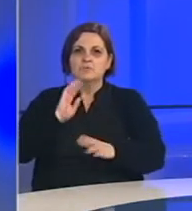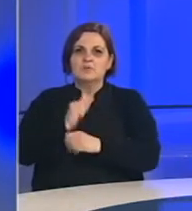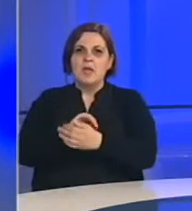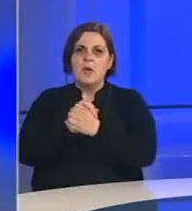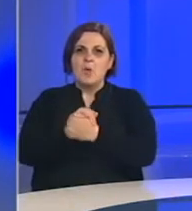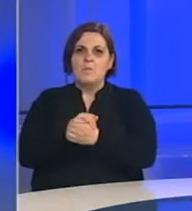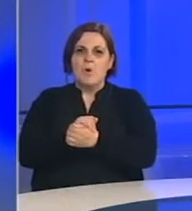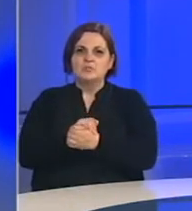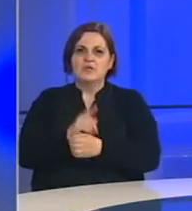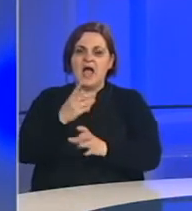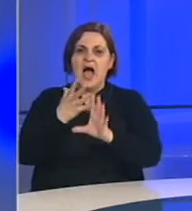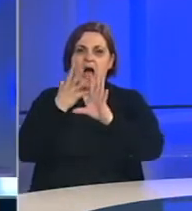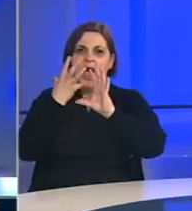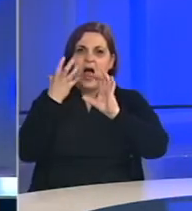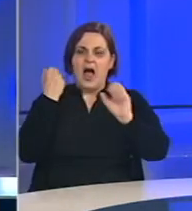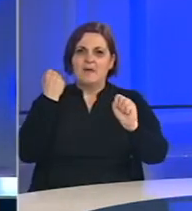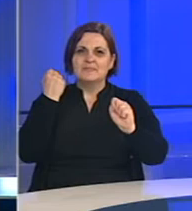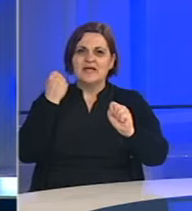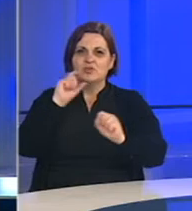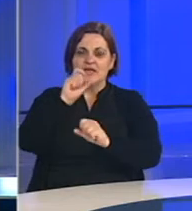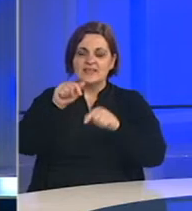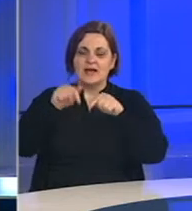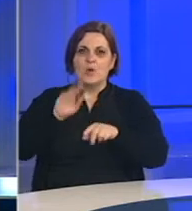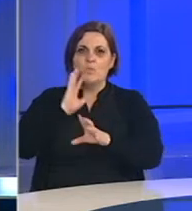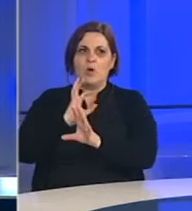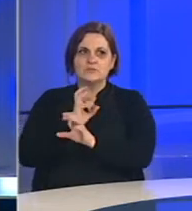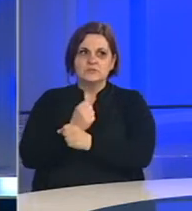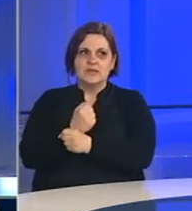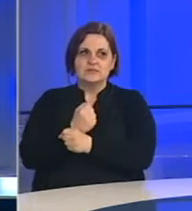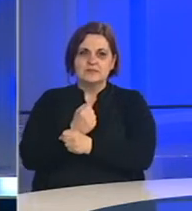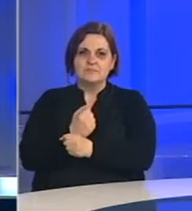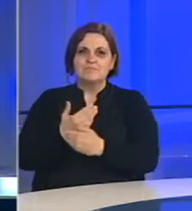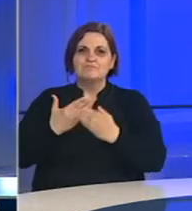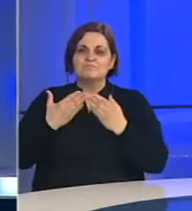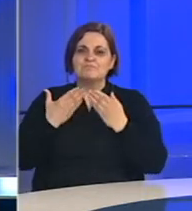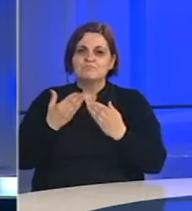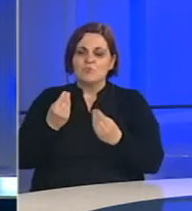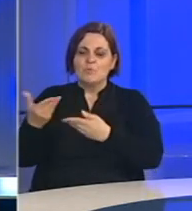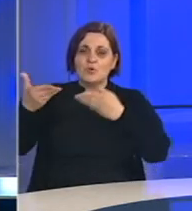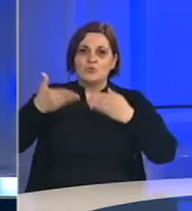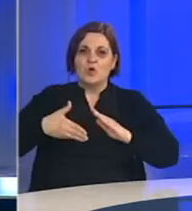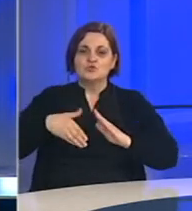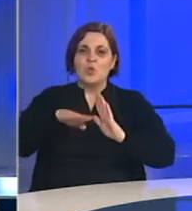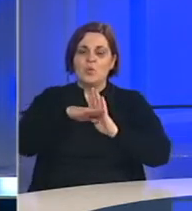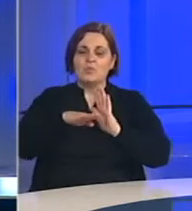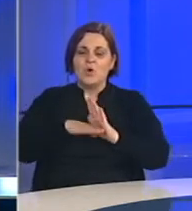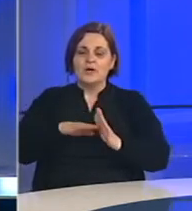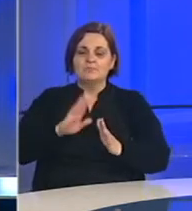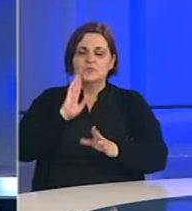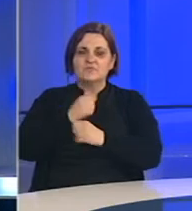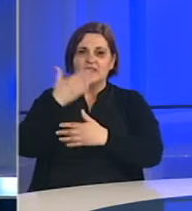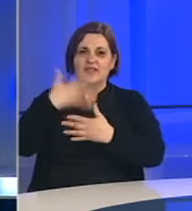pozdraviti njegovu ekscelenciju Nikolu Minasi, ambasadora Italije u našoj zemlji. Vaša ekscelencija, dobrodošli u program BHT1.